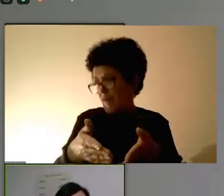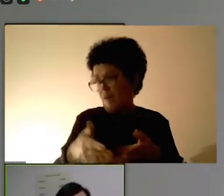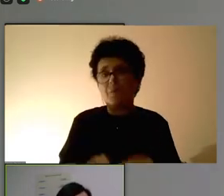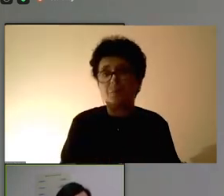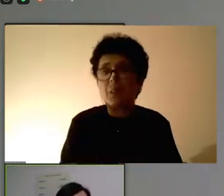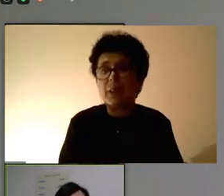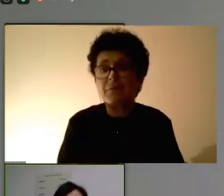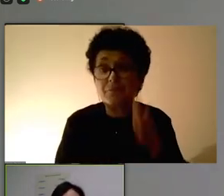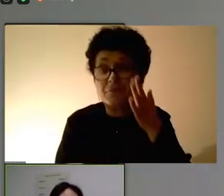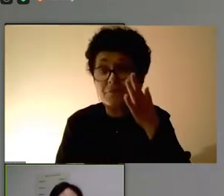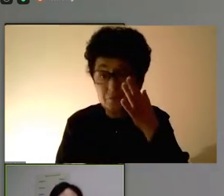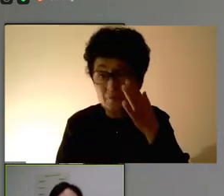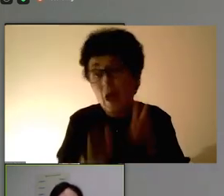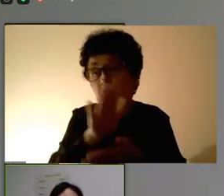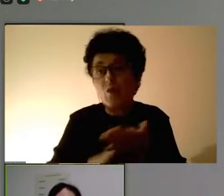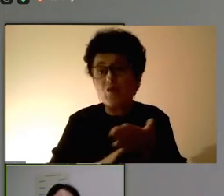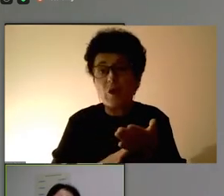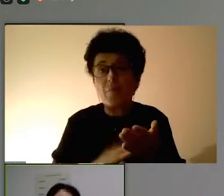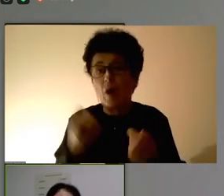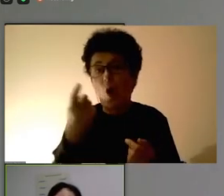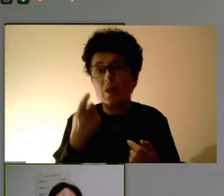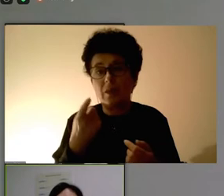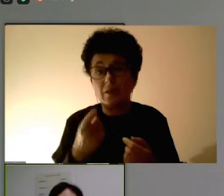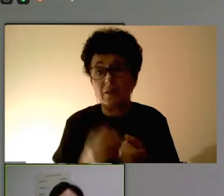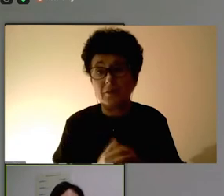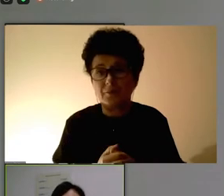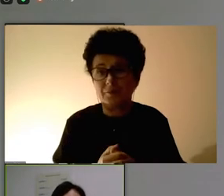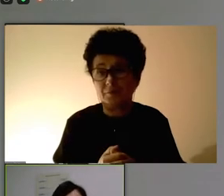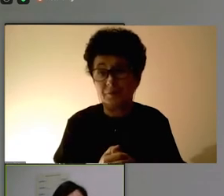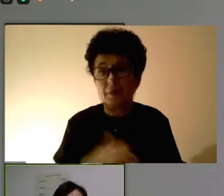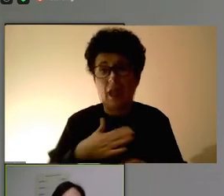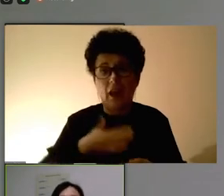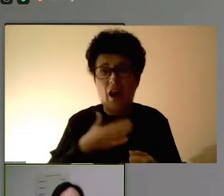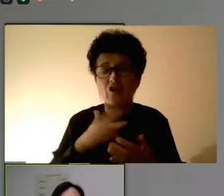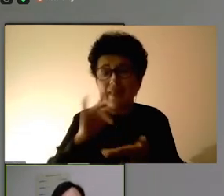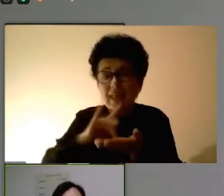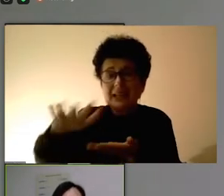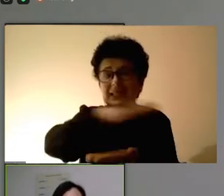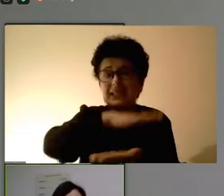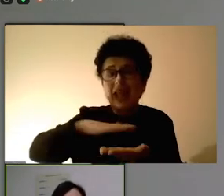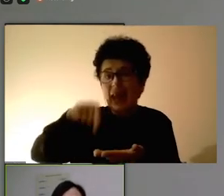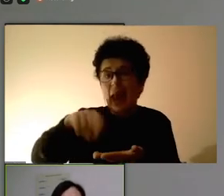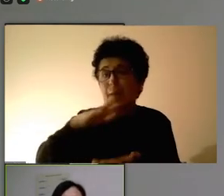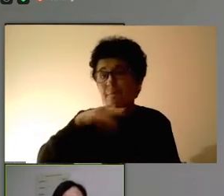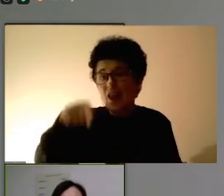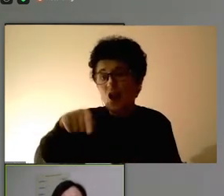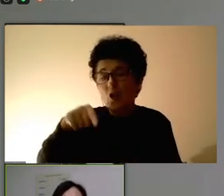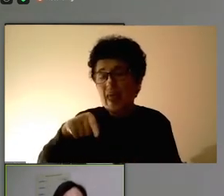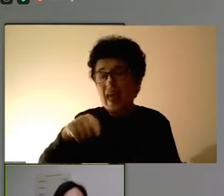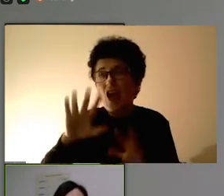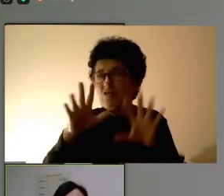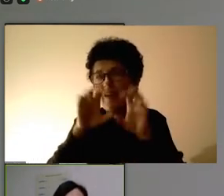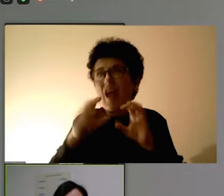Па би почнала од оно што нашата средина го подразбира под населство. Коли ке